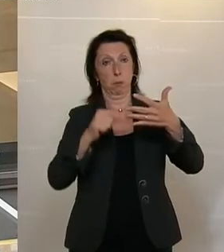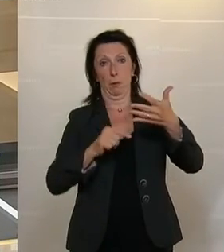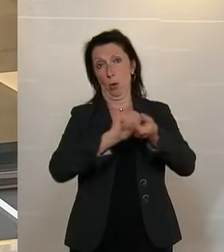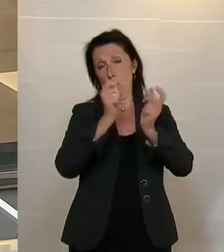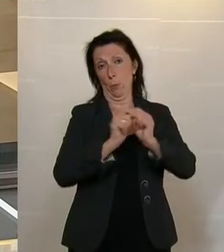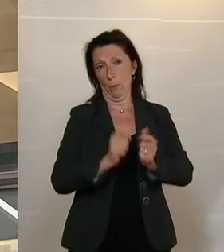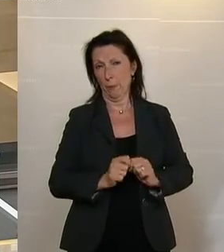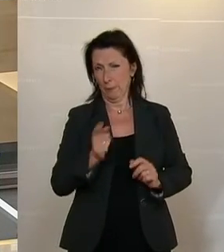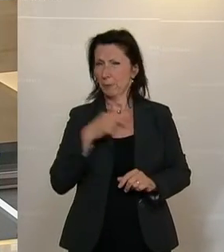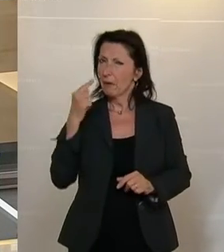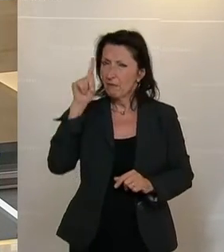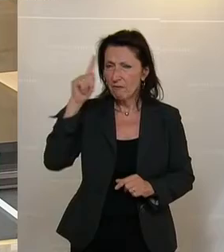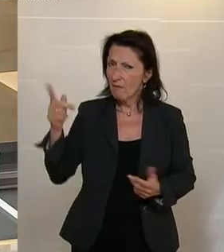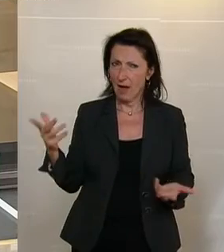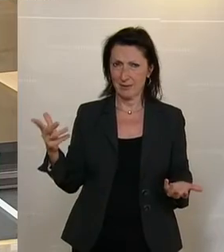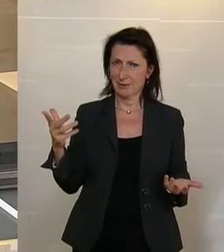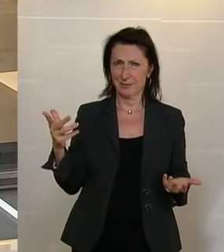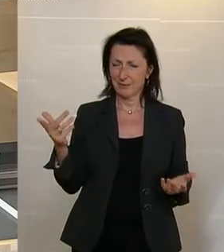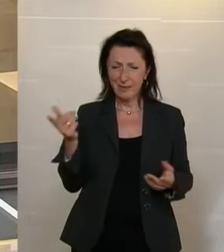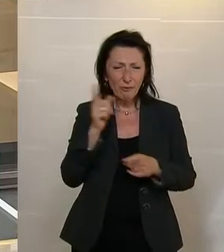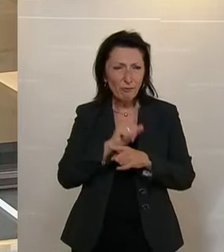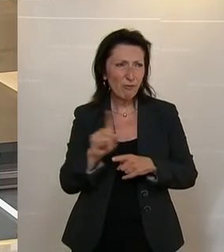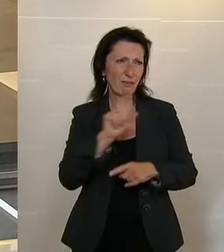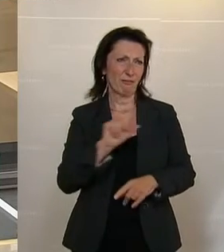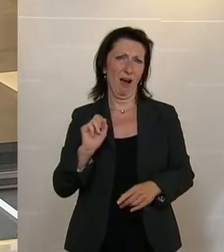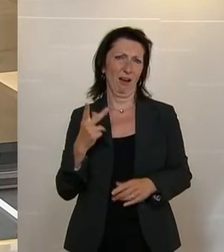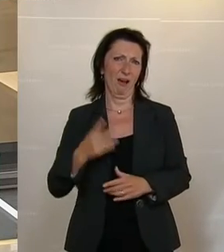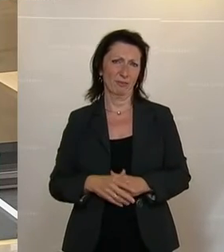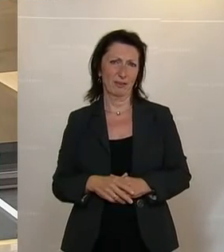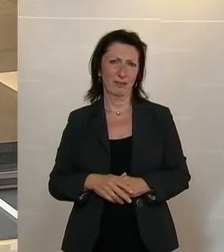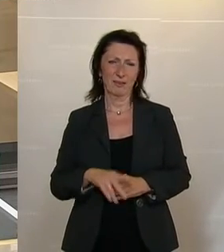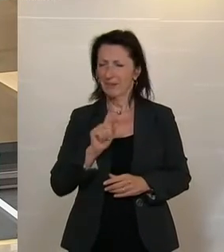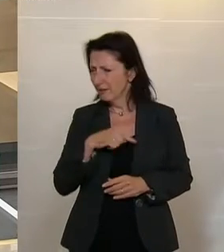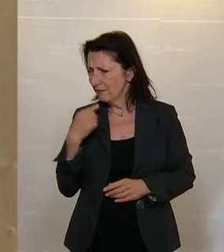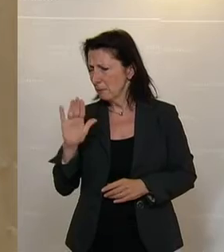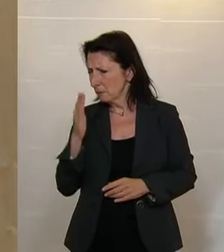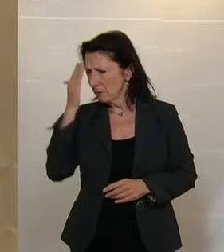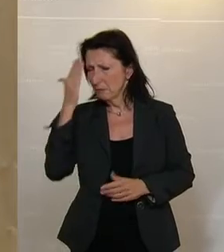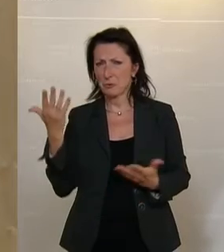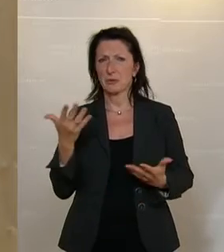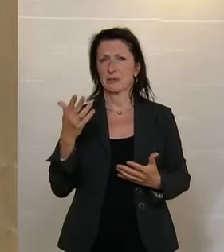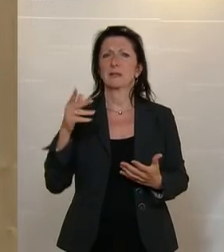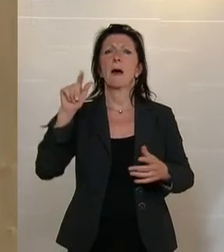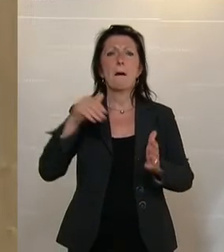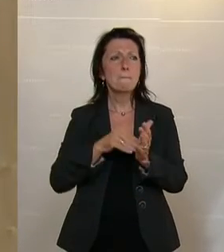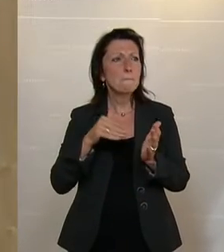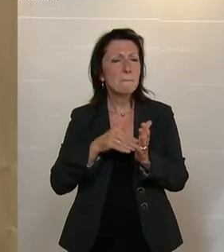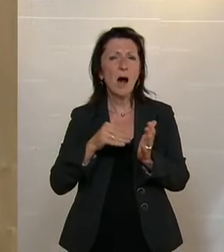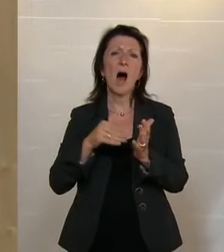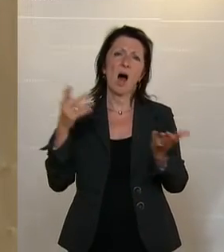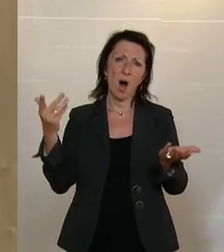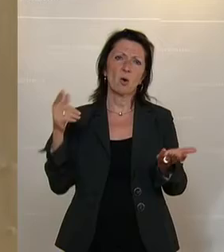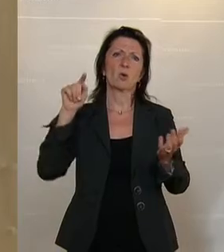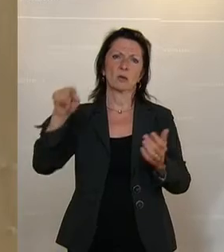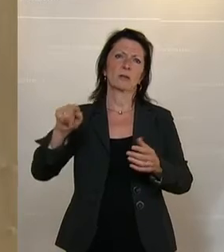Wir wissen, dass wir einen eklatanten Fachkräftemangel haben. Wir wissen, dass wir ganz, ganz viele Absolventen in MINT-Fächern brauchen. Wir wissen, dass